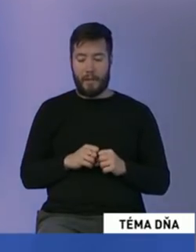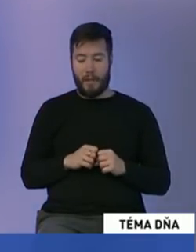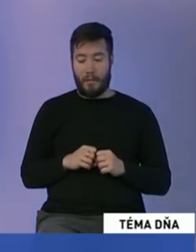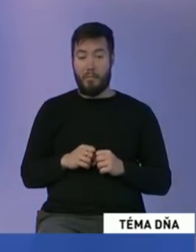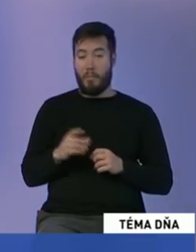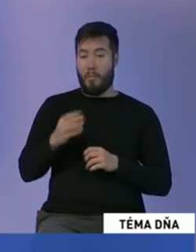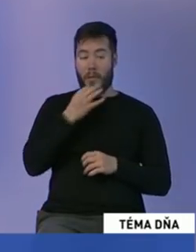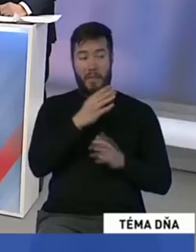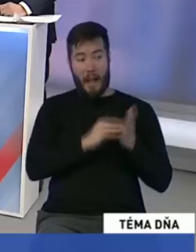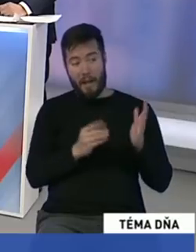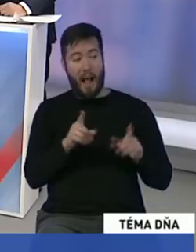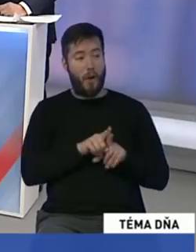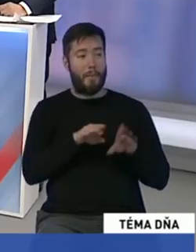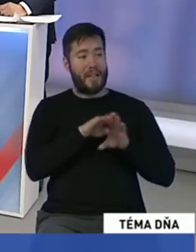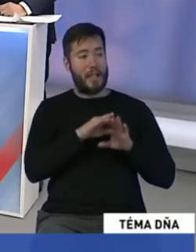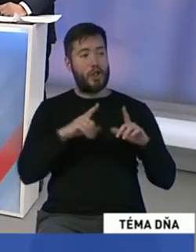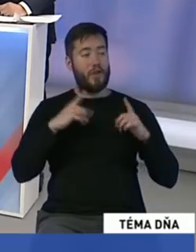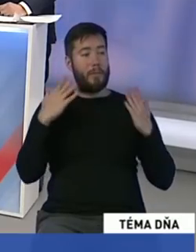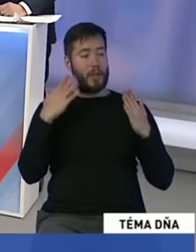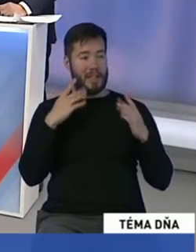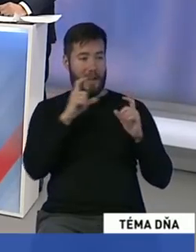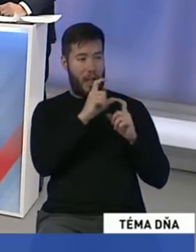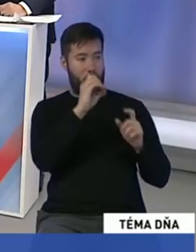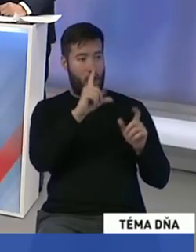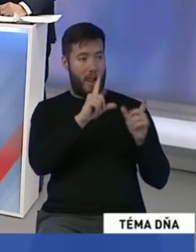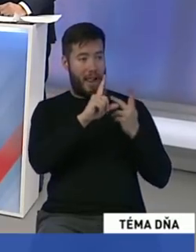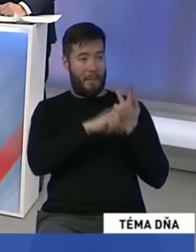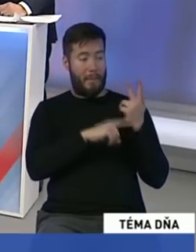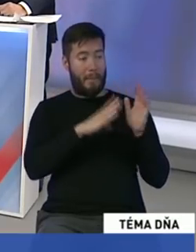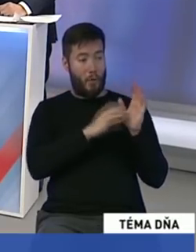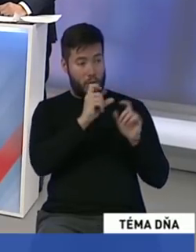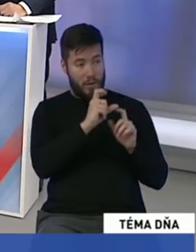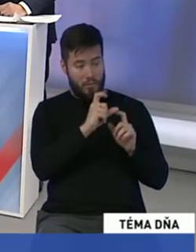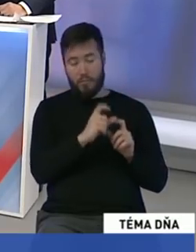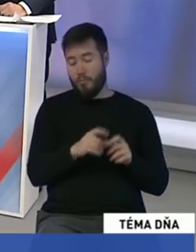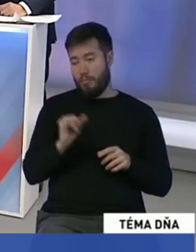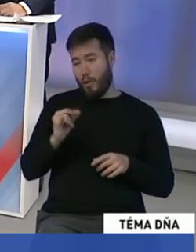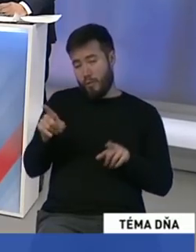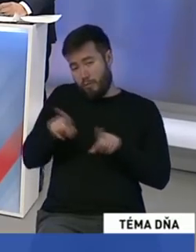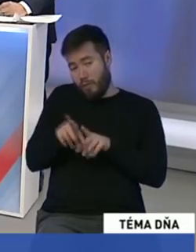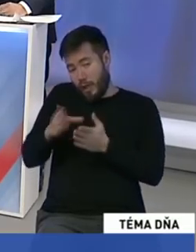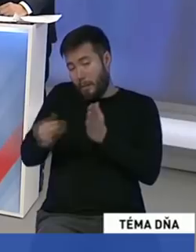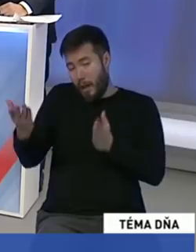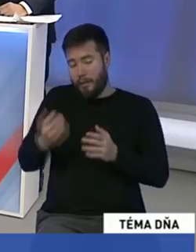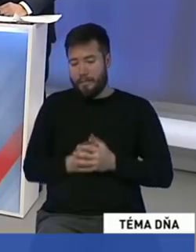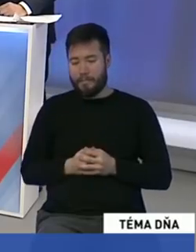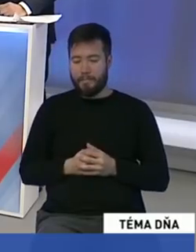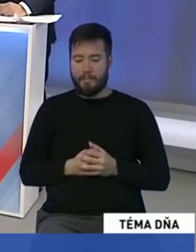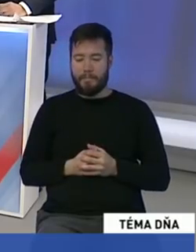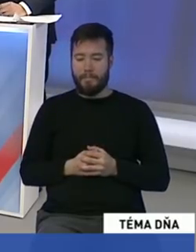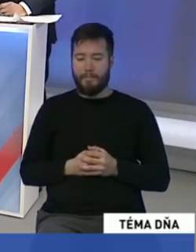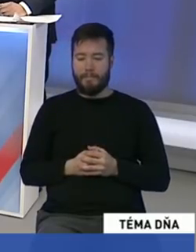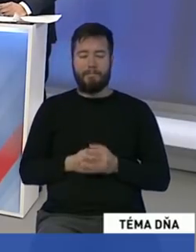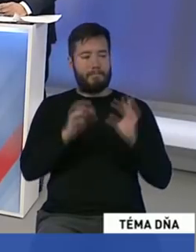Napríklad. Dobre. Ďakujem za odpoveď. Poďme ďalej. Skúste pár vetami zhrnúť alebo teda povedať